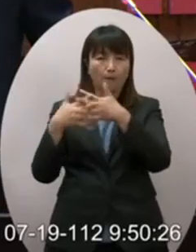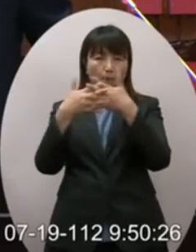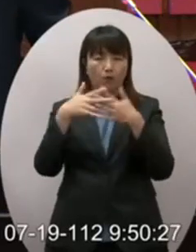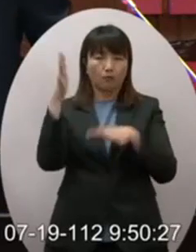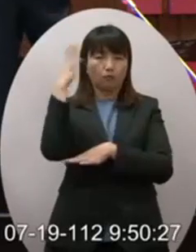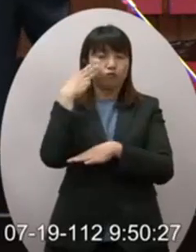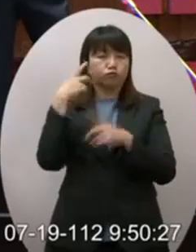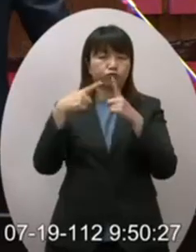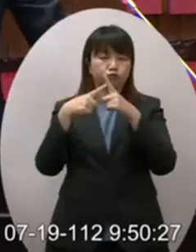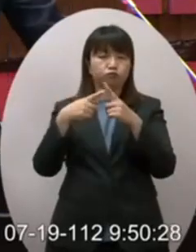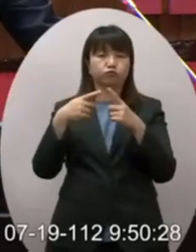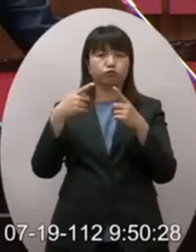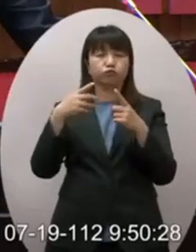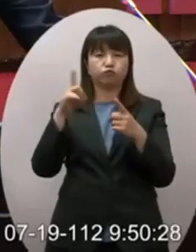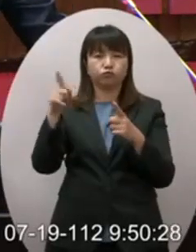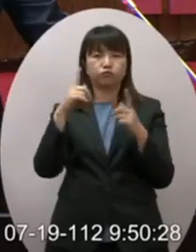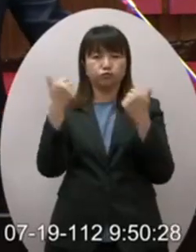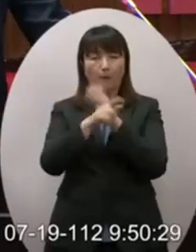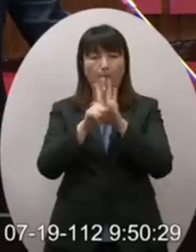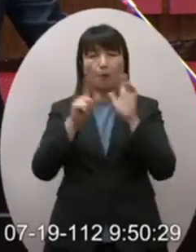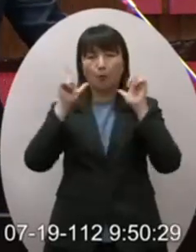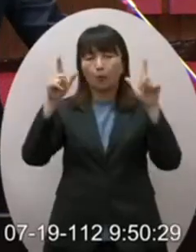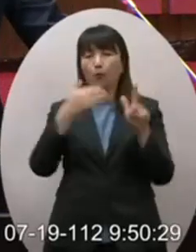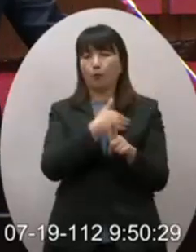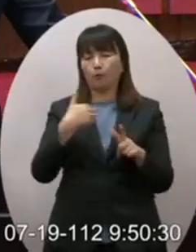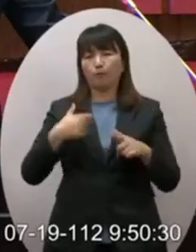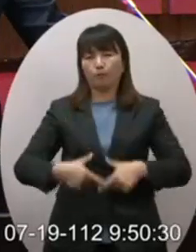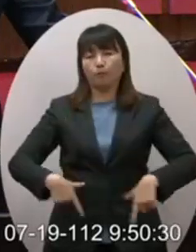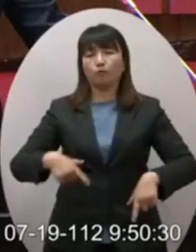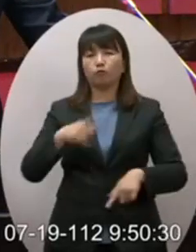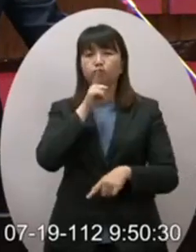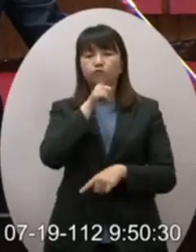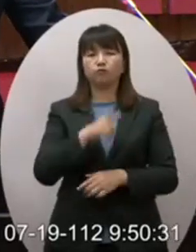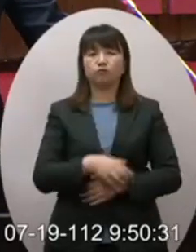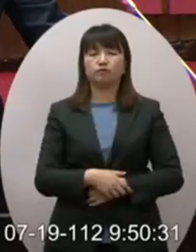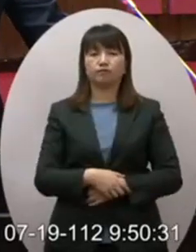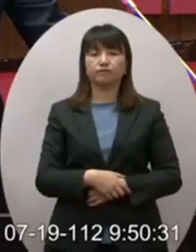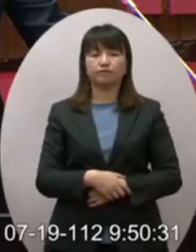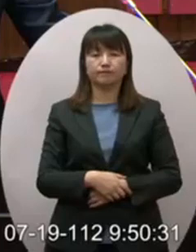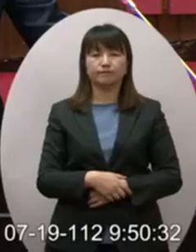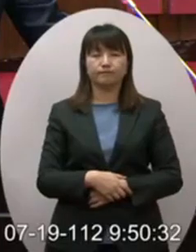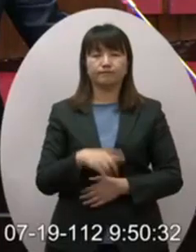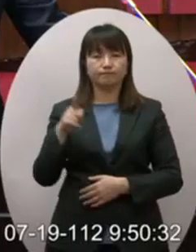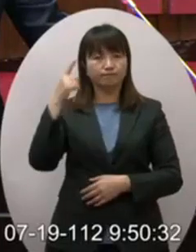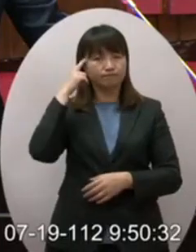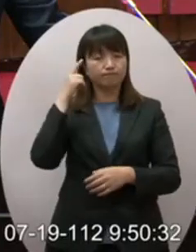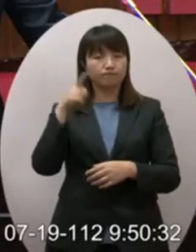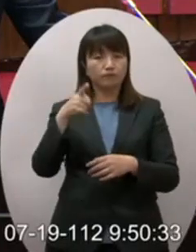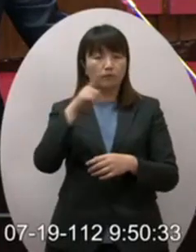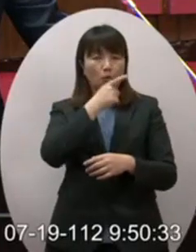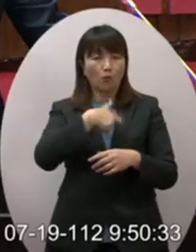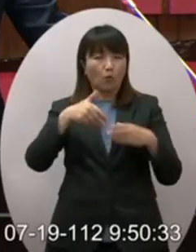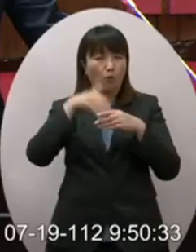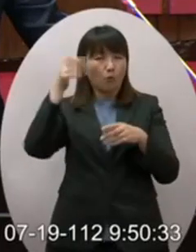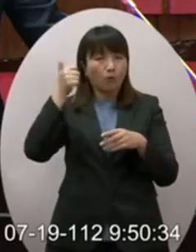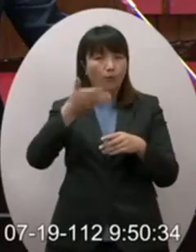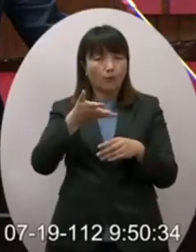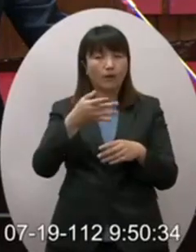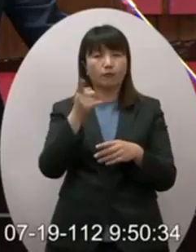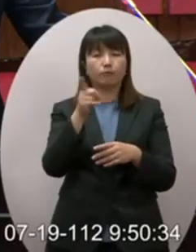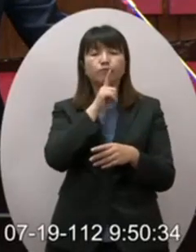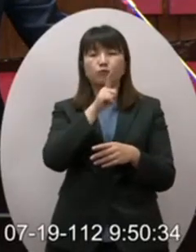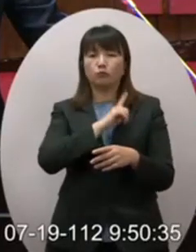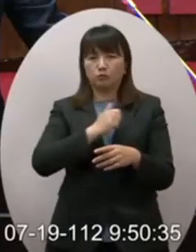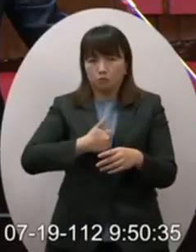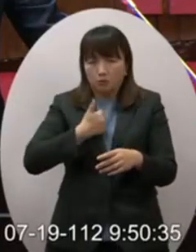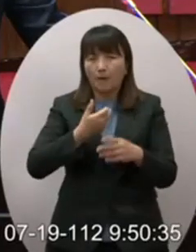政治人物啦他講話有他的代表性他敢講院長基本上你認為他是一個選舉語言嗎還是他